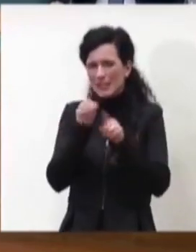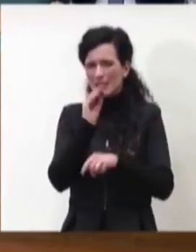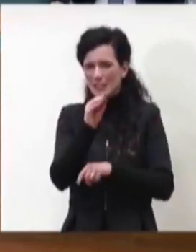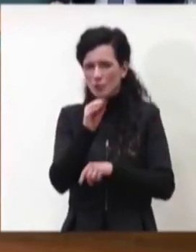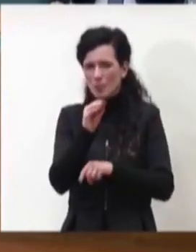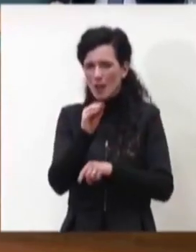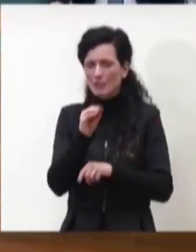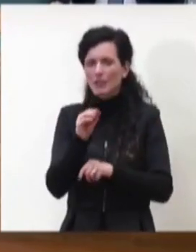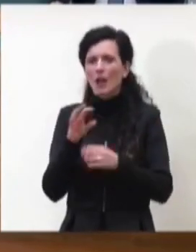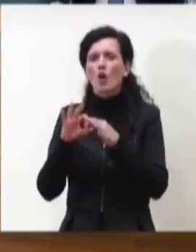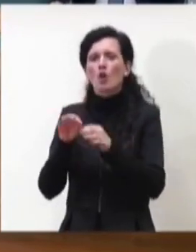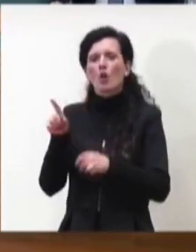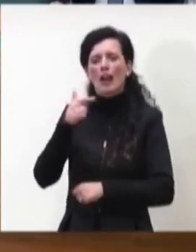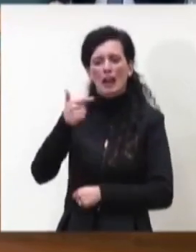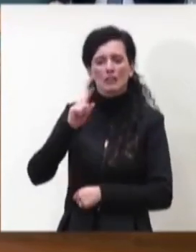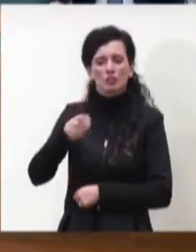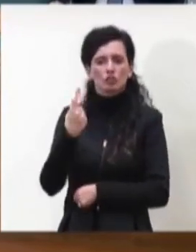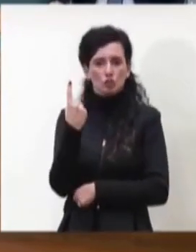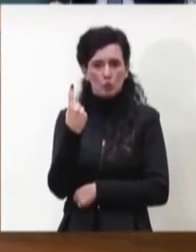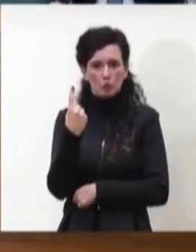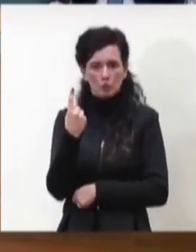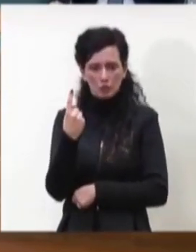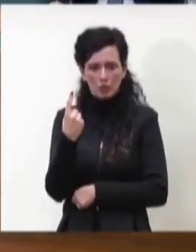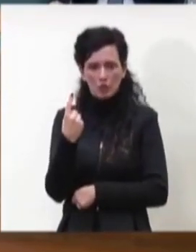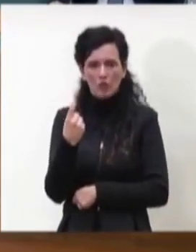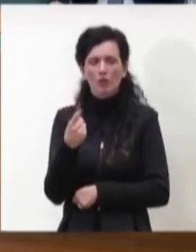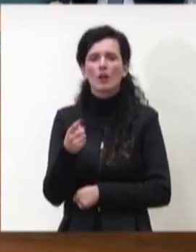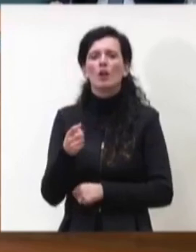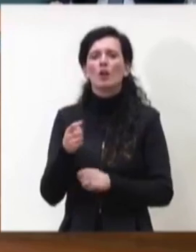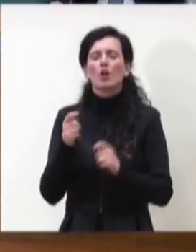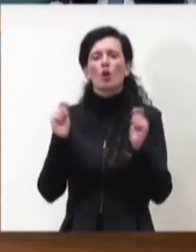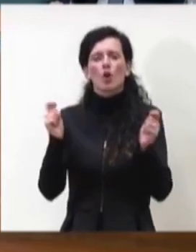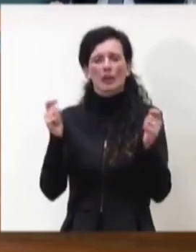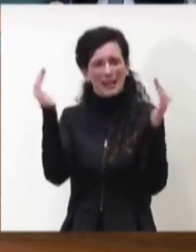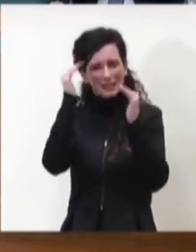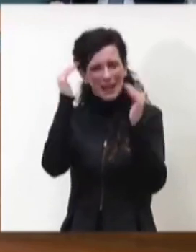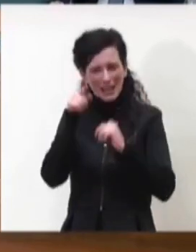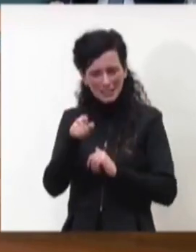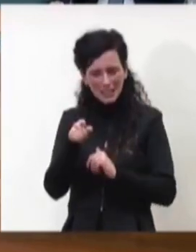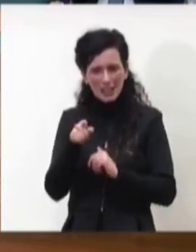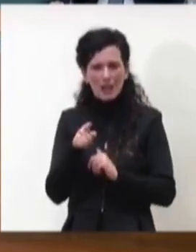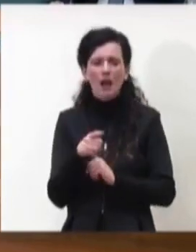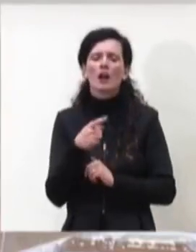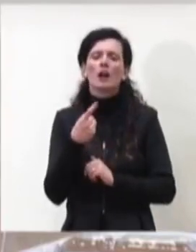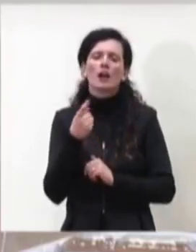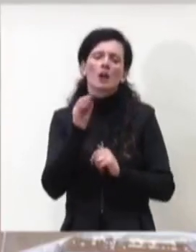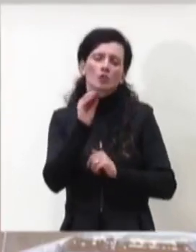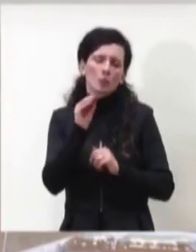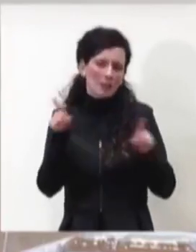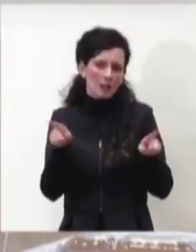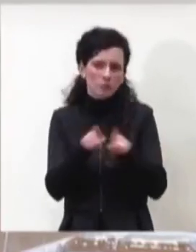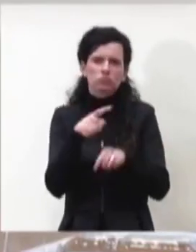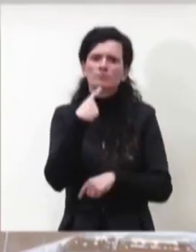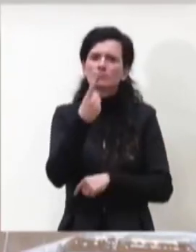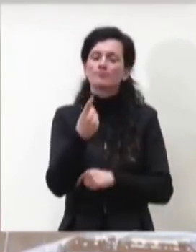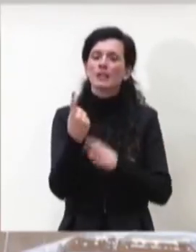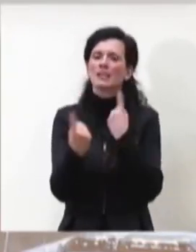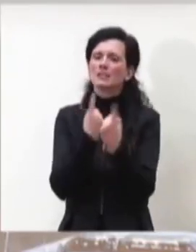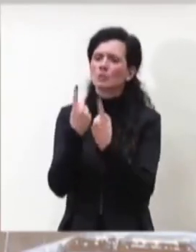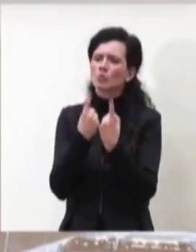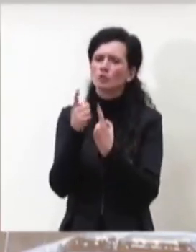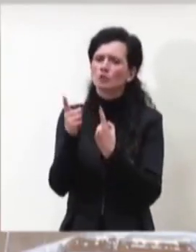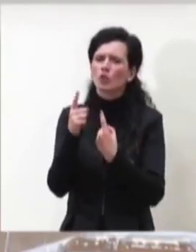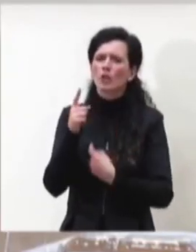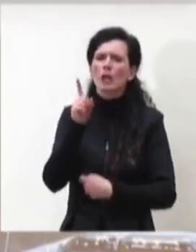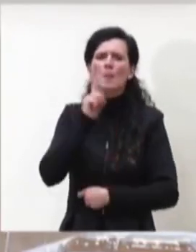colleghi del Tg1 e dal collega Salvia del Corriere della Sera ed è riguardo al caso Modena di